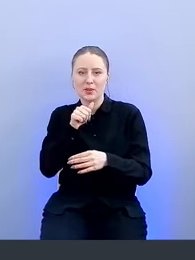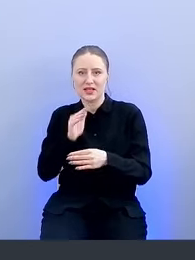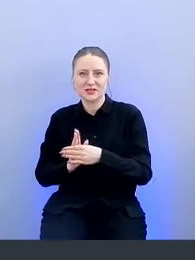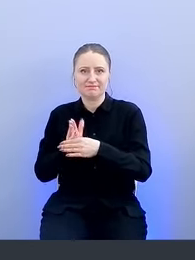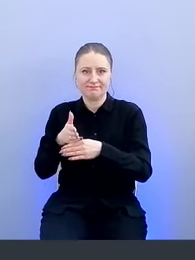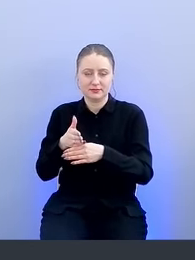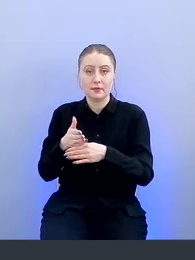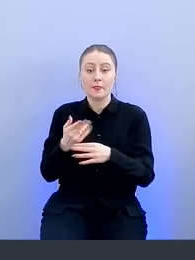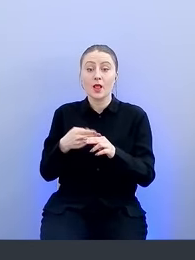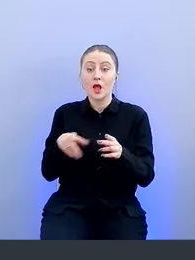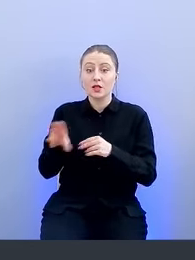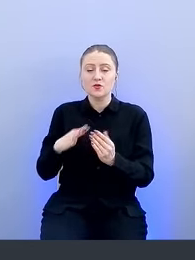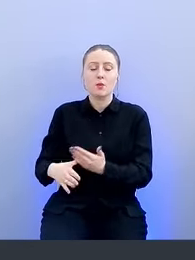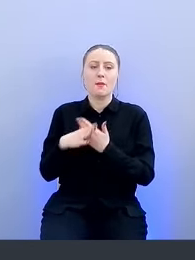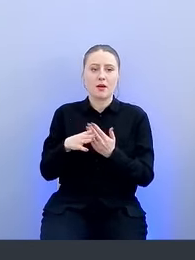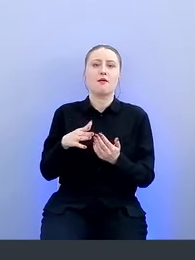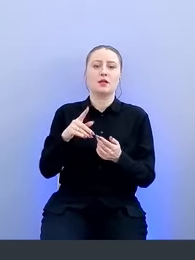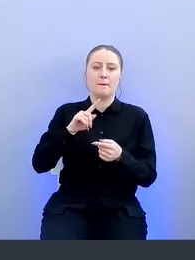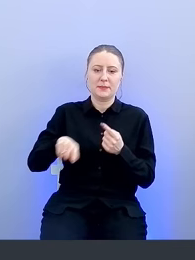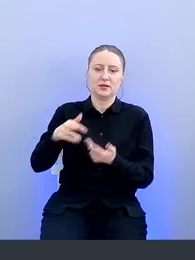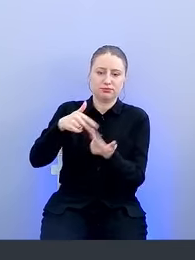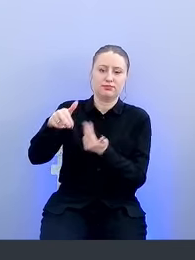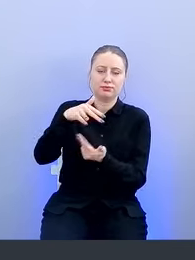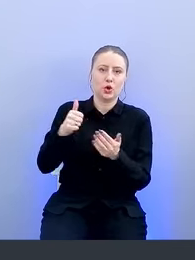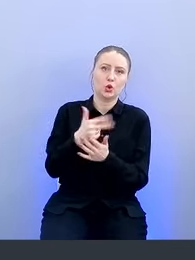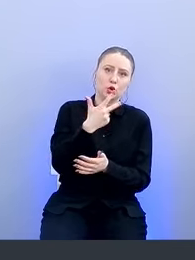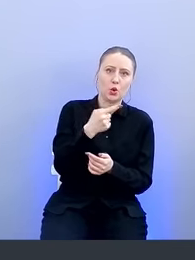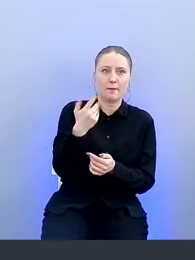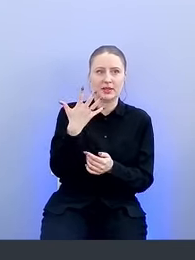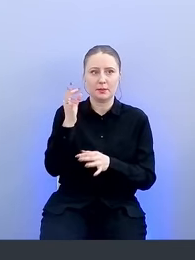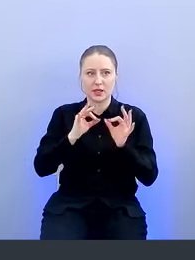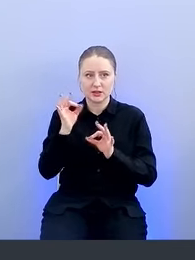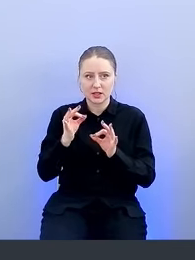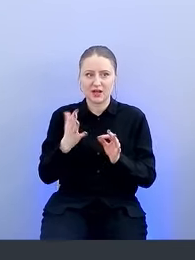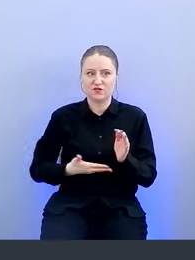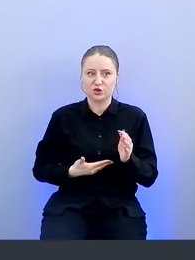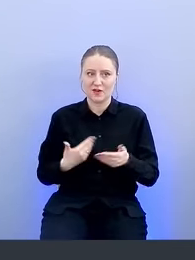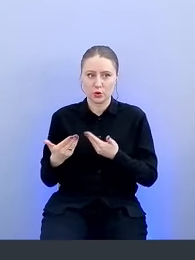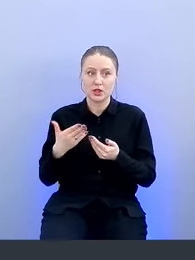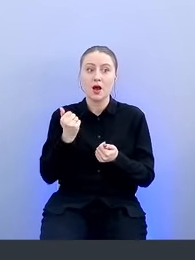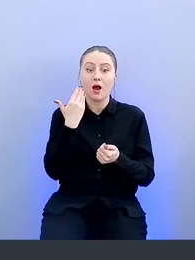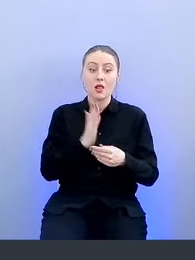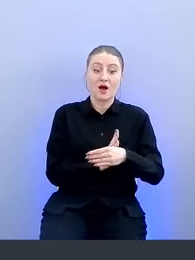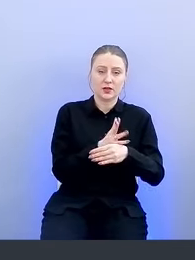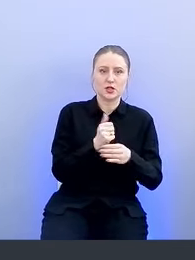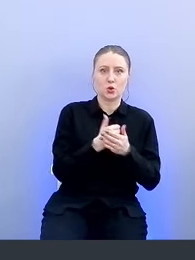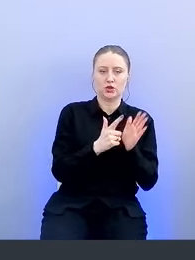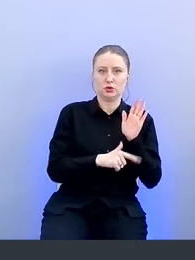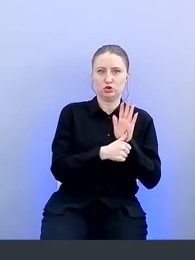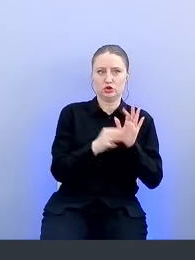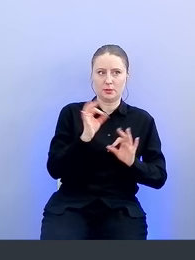Все это помогло нам увеличить конверсию смены пароля в живой сессии до 3-5%, на авторизации до 76%.